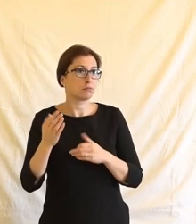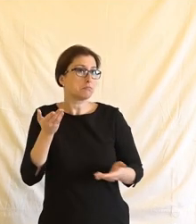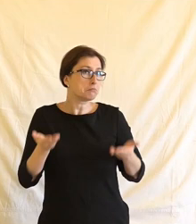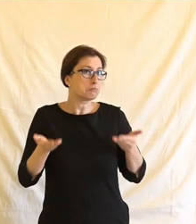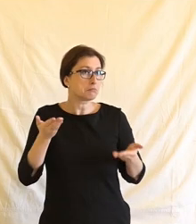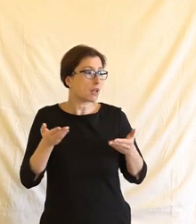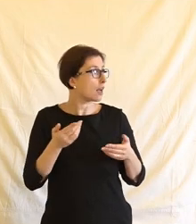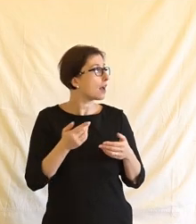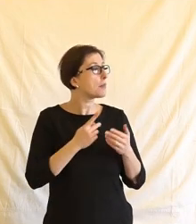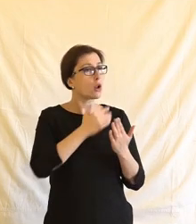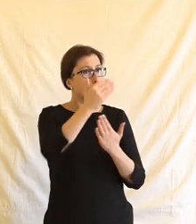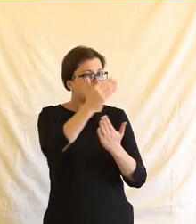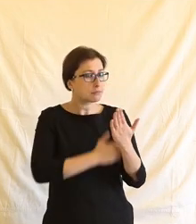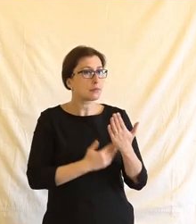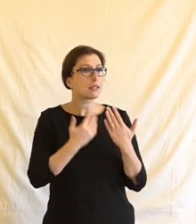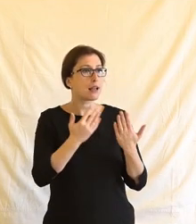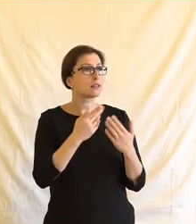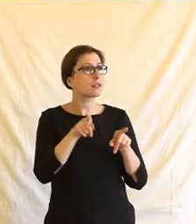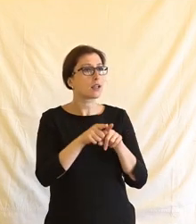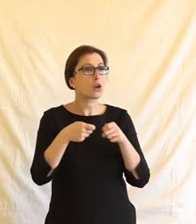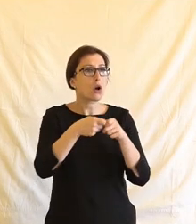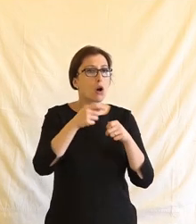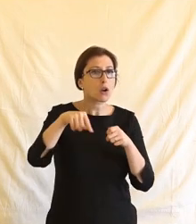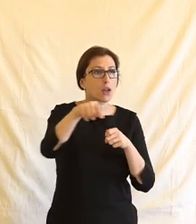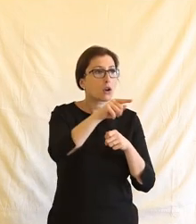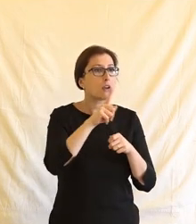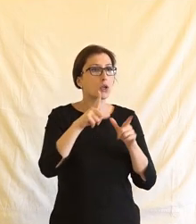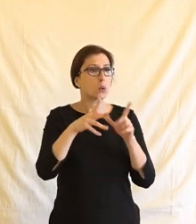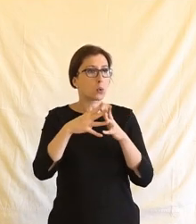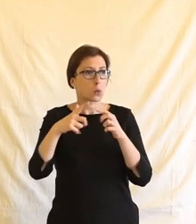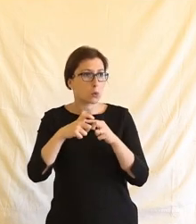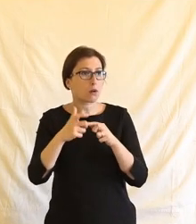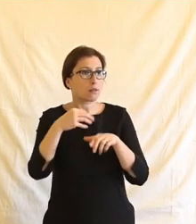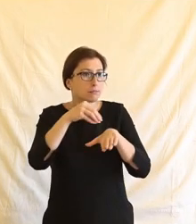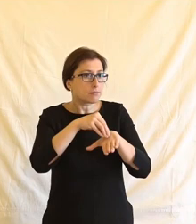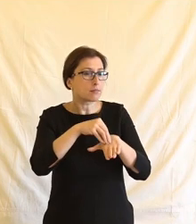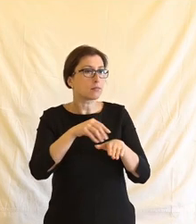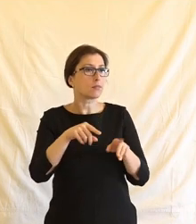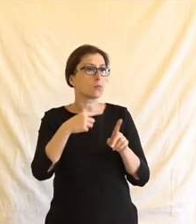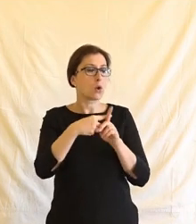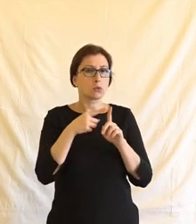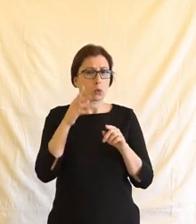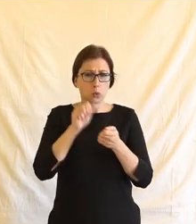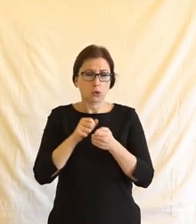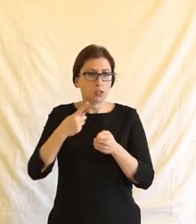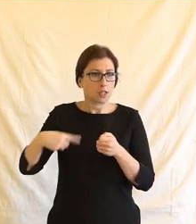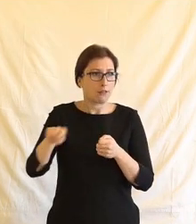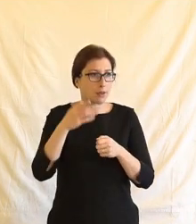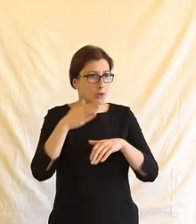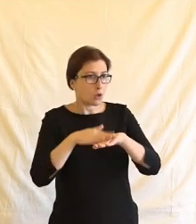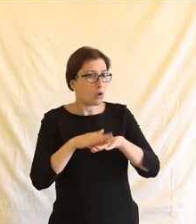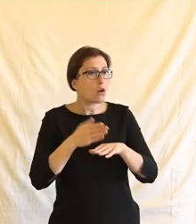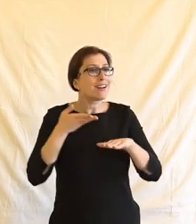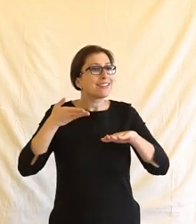V desateru se poukazovalo, kolegové z Jure poukazovali, věřím, že i vy na svých úrovních. Jak ta